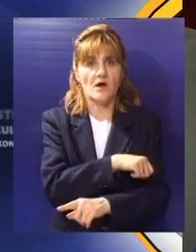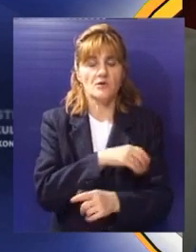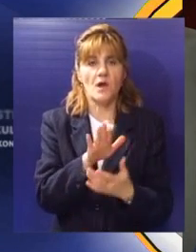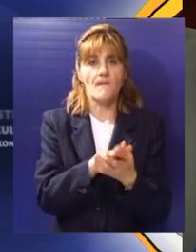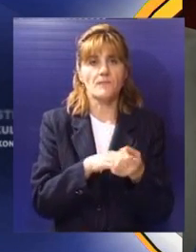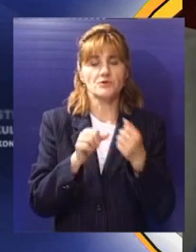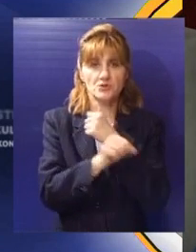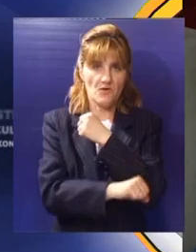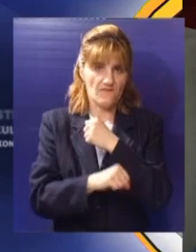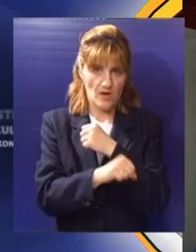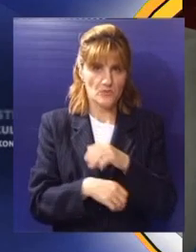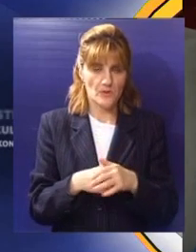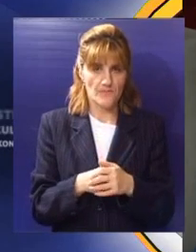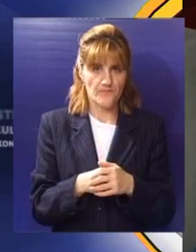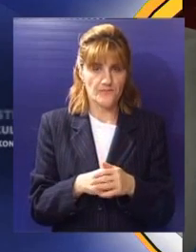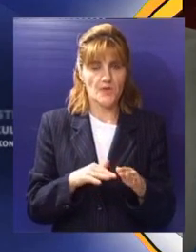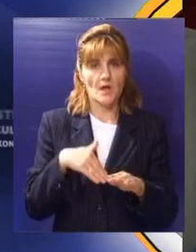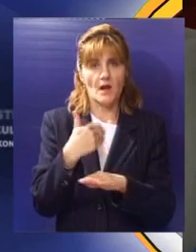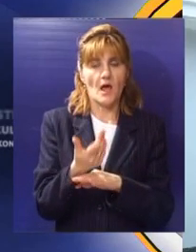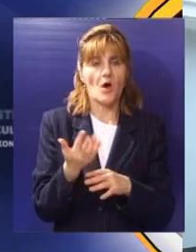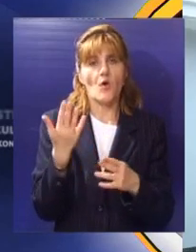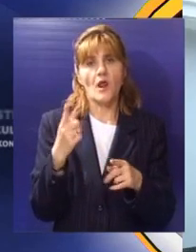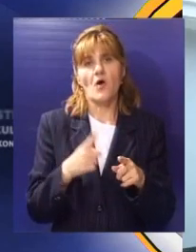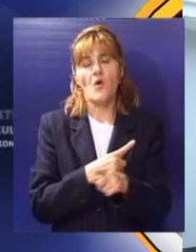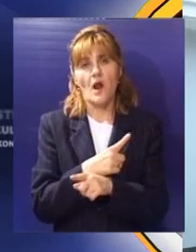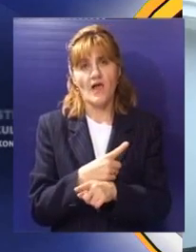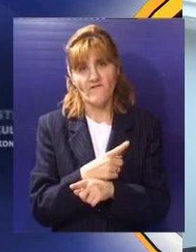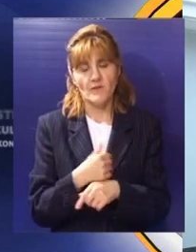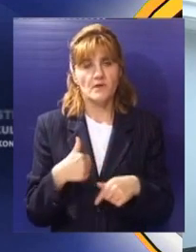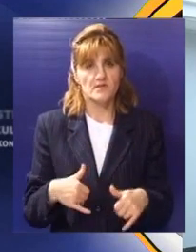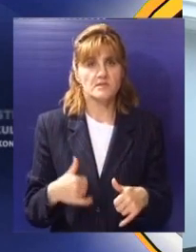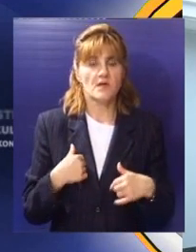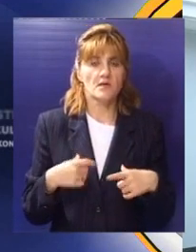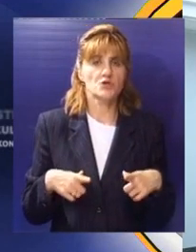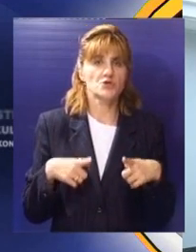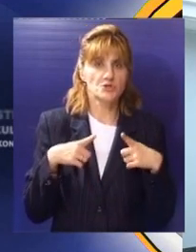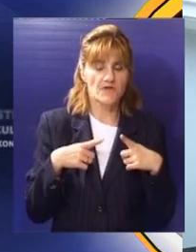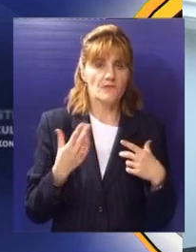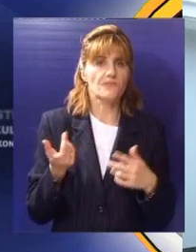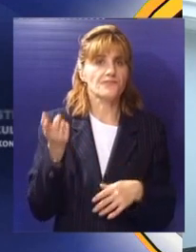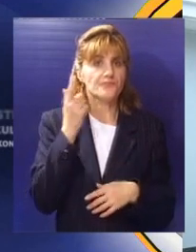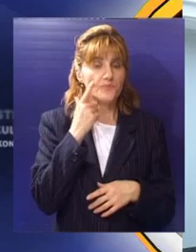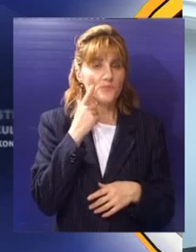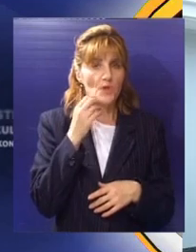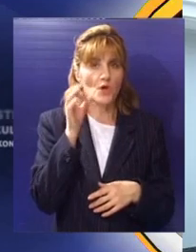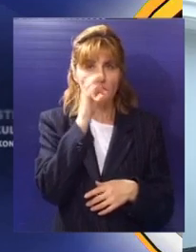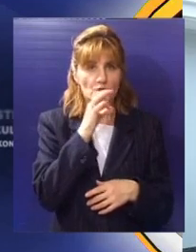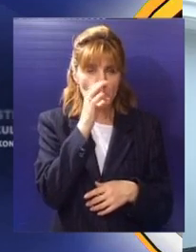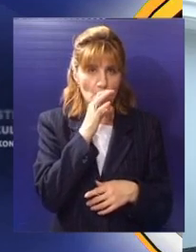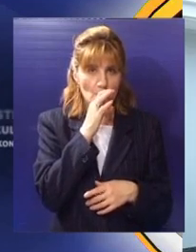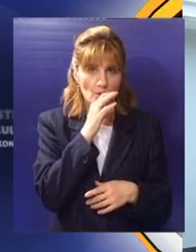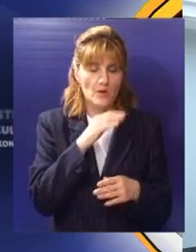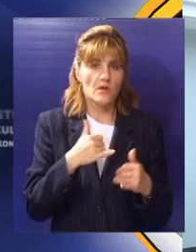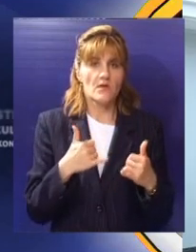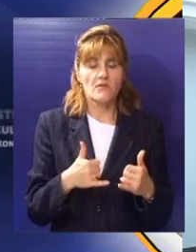upiše studije. Osa nekog vremena tako sam živeo i dalje i probao sam i heroin potom